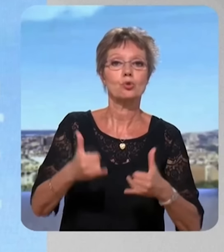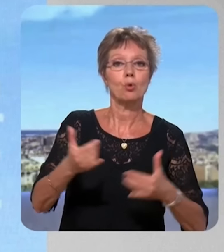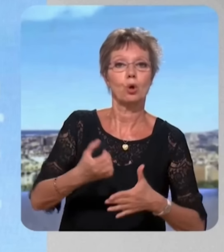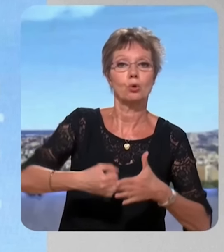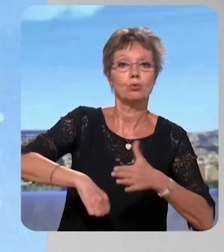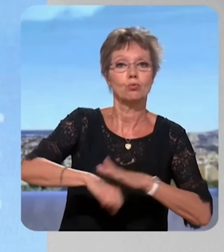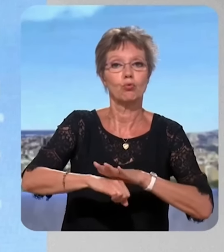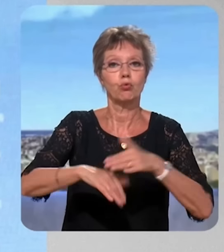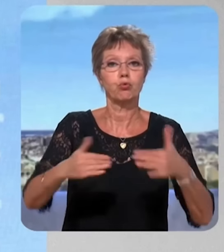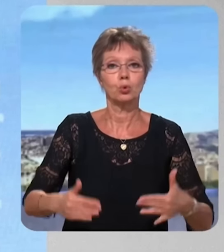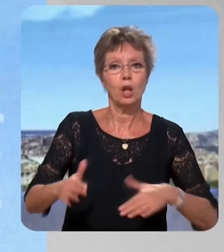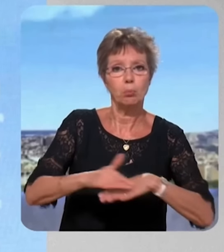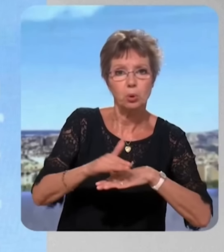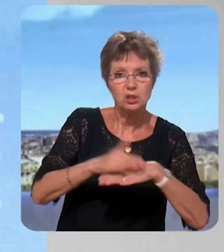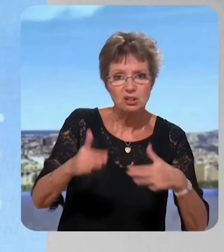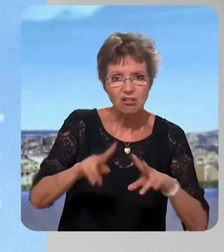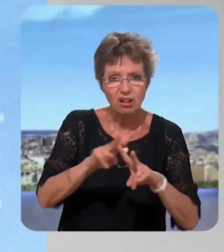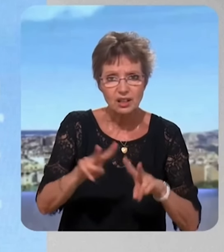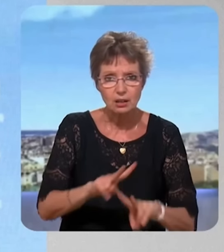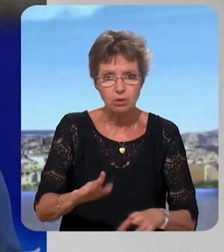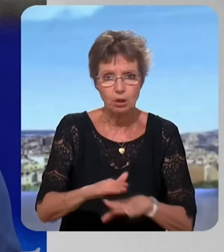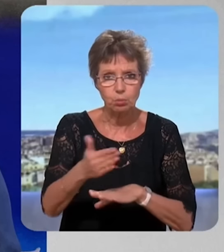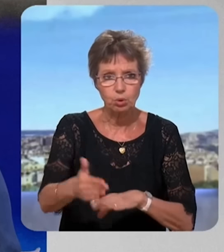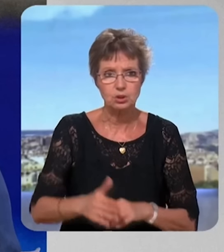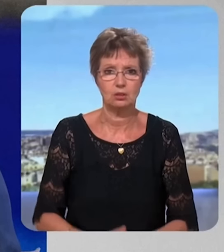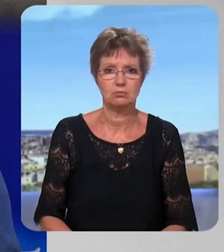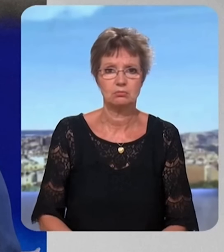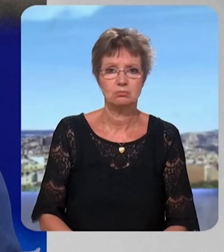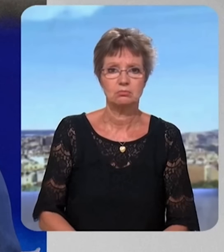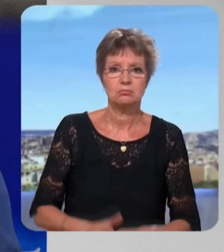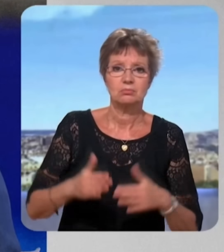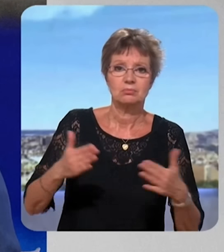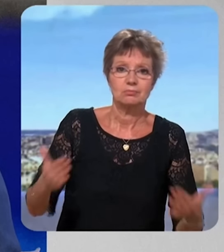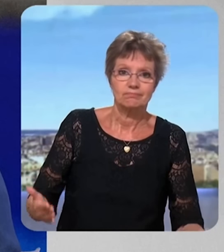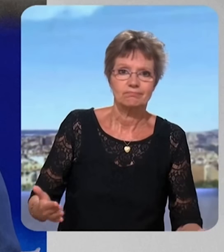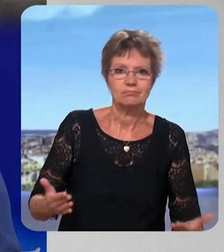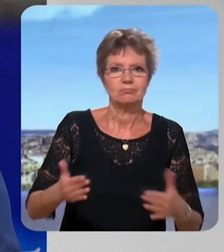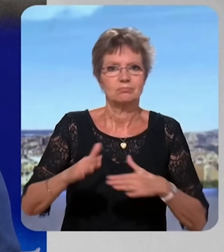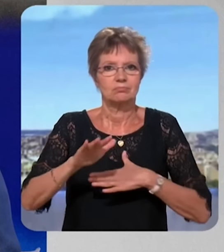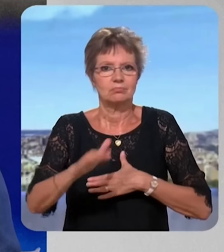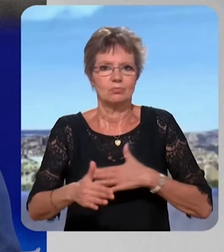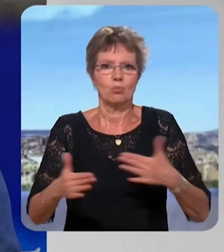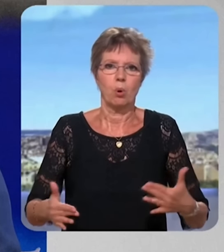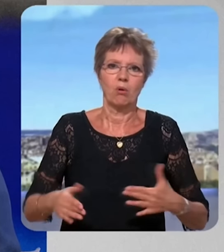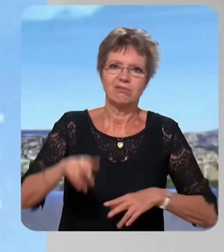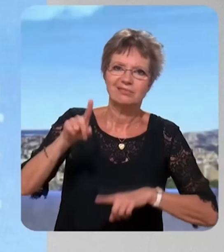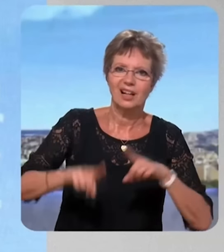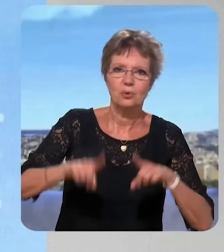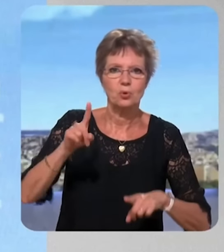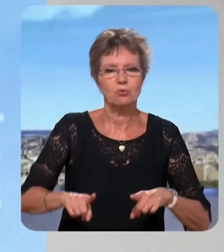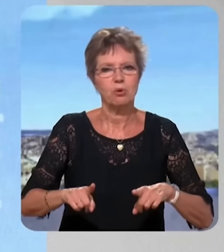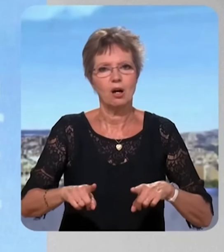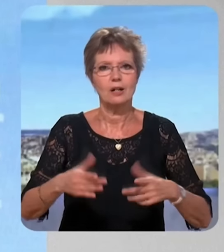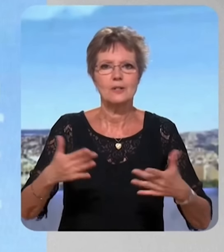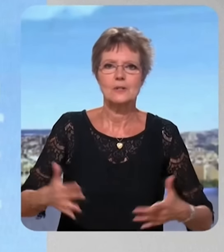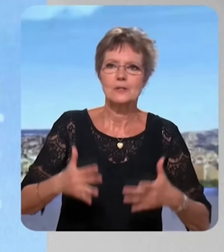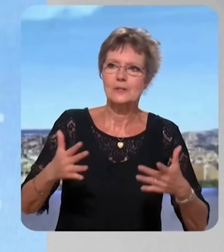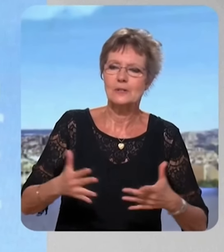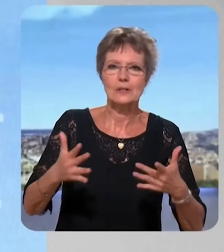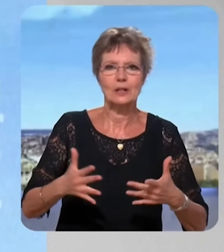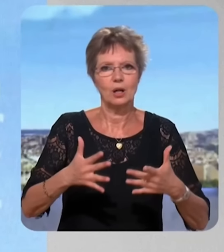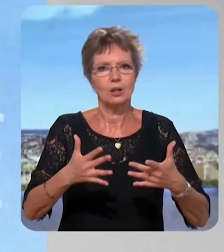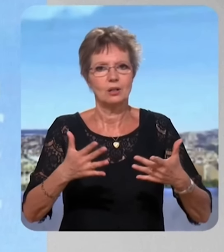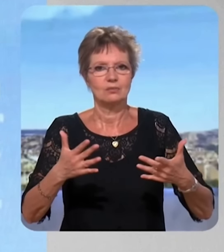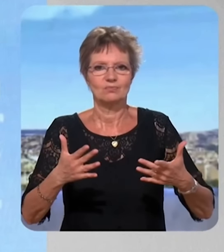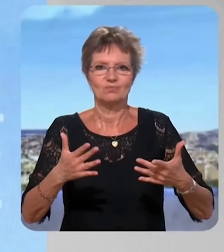sportive, de faire de la politique, et le talent sportif des uns et des autres. Et voilà, l'emportement qu'on peut avoir, évidemment, derrière son équipe nationale. Mais